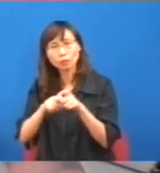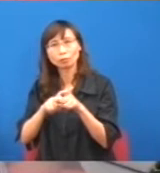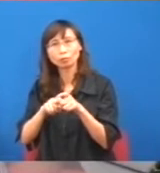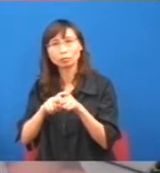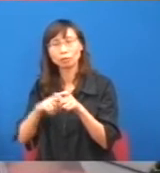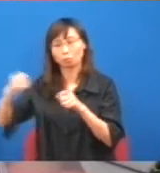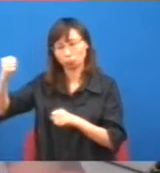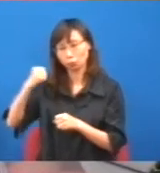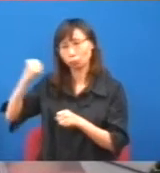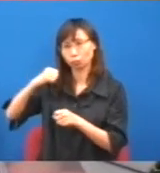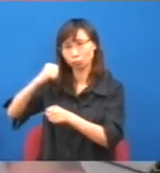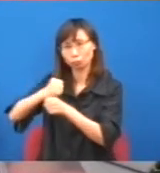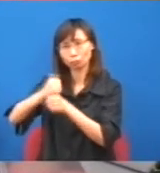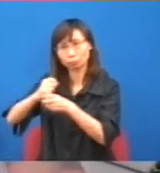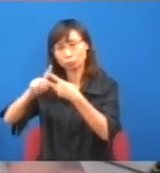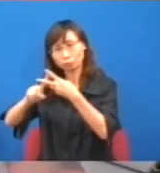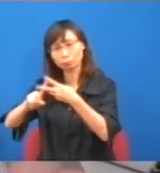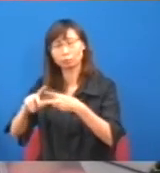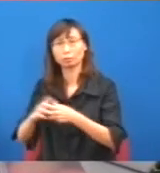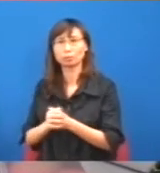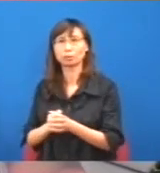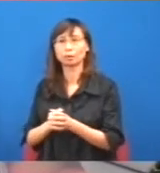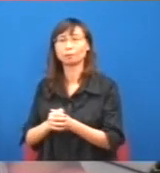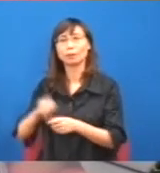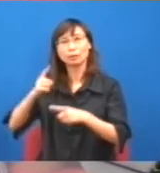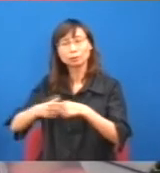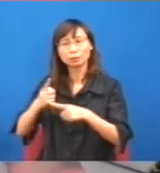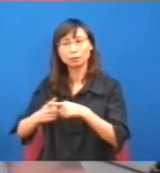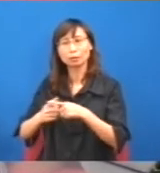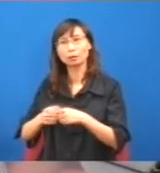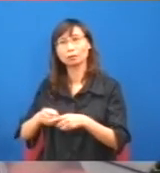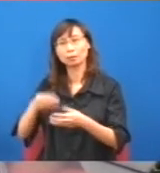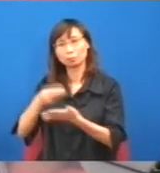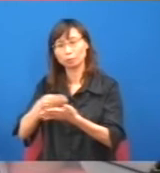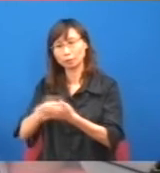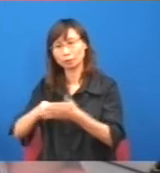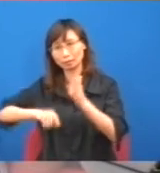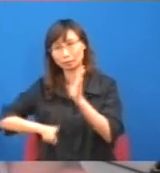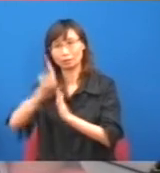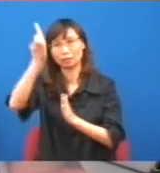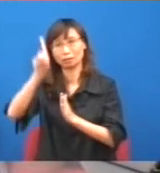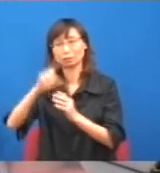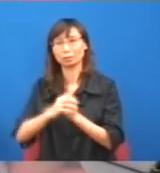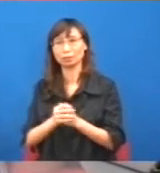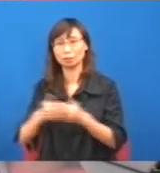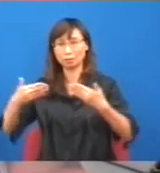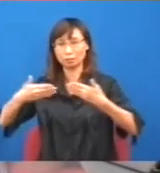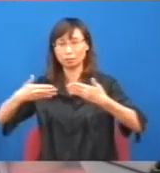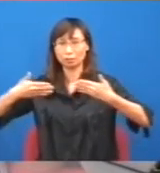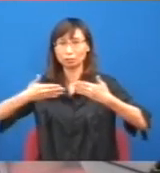力的人,亦都最受這個通脹打擊,因為你錢少的時候,它加價加相同的